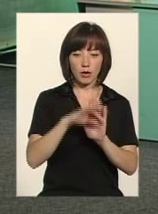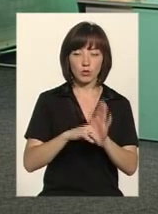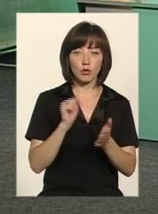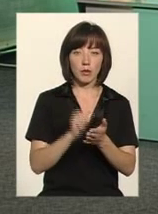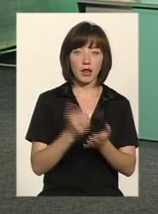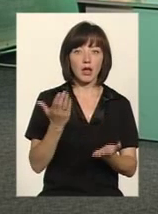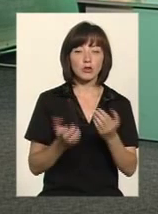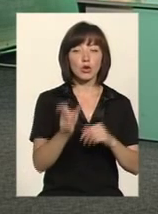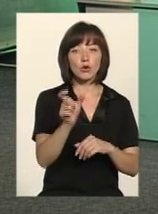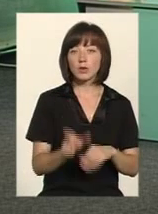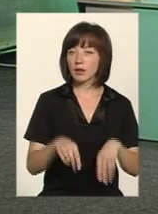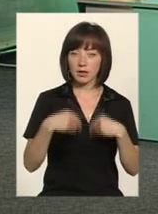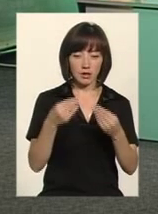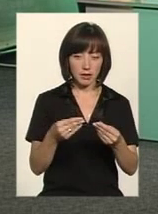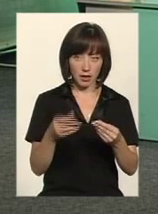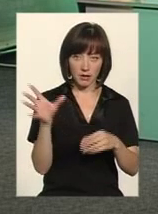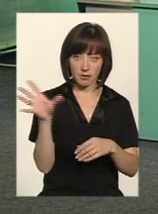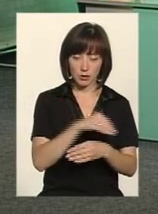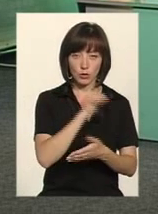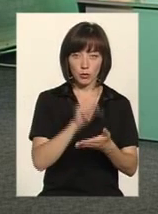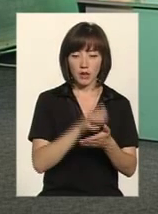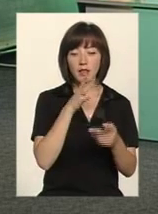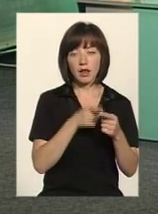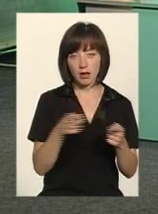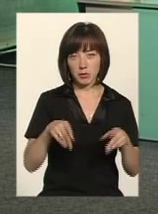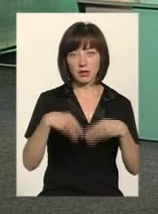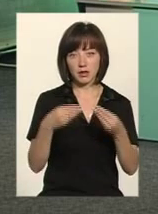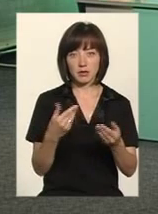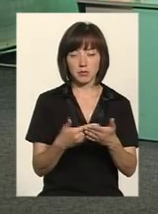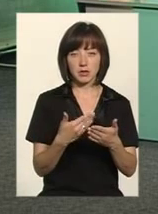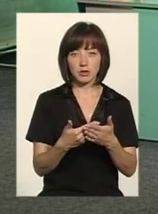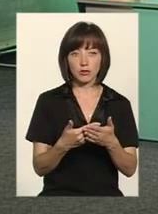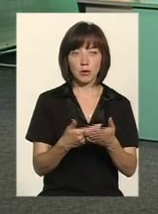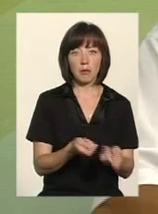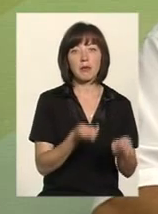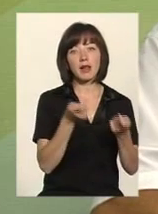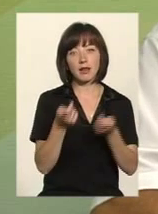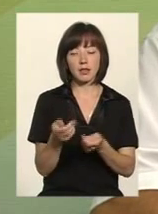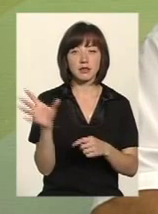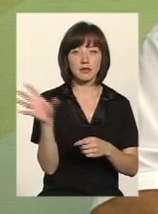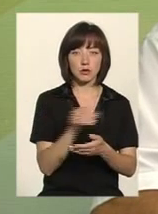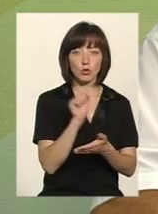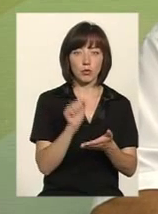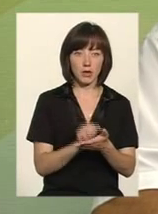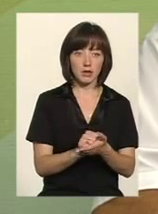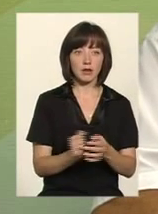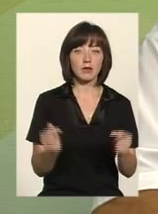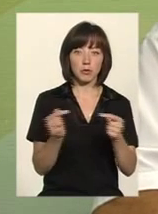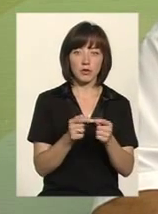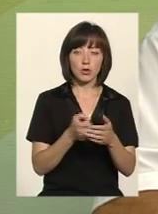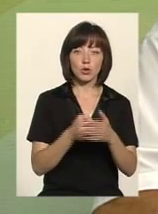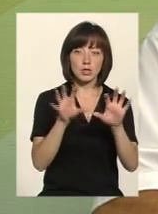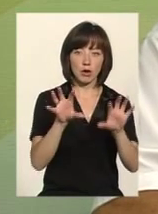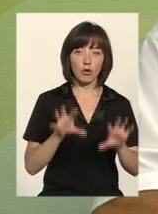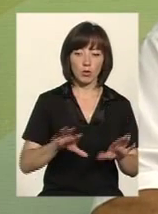Якщо людина не надала весь перелік, їй дається термін, ну, скажімо, щоб вона надала ці документи відповідно до закону,